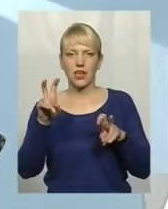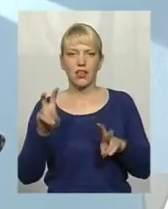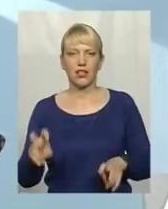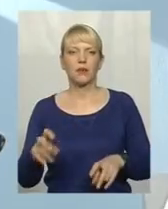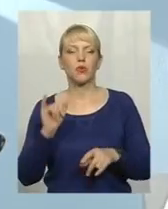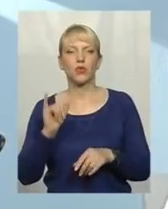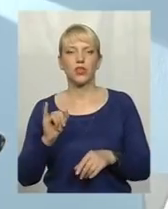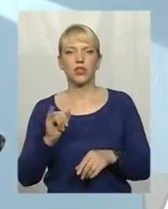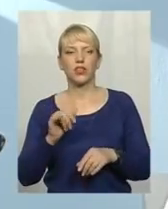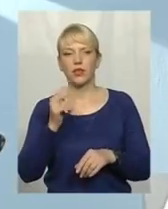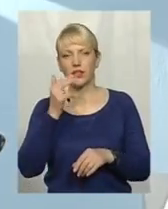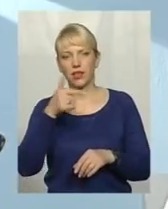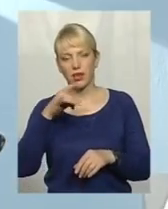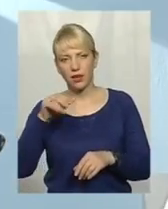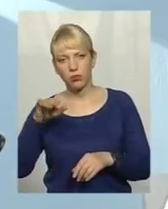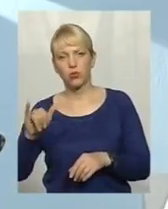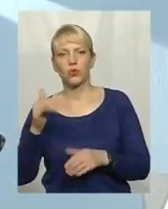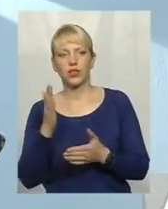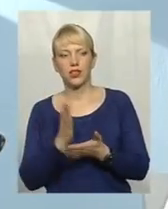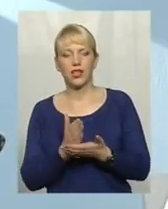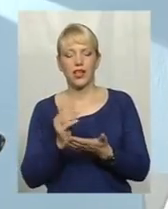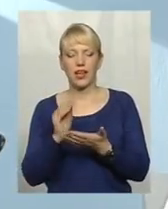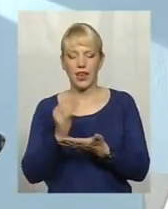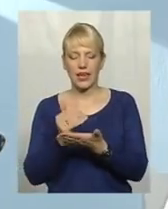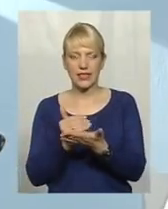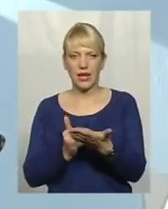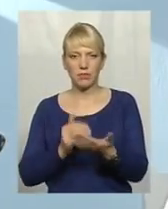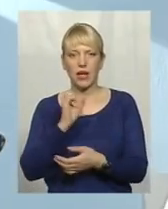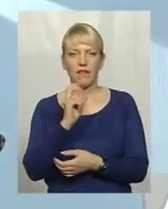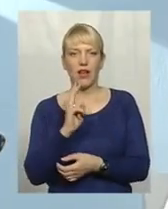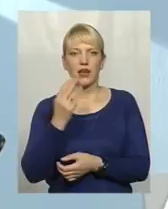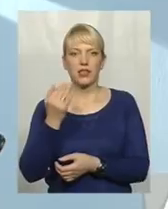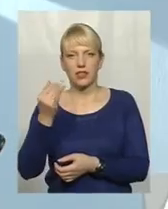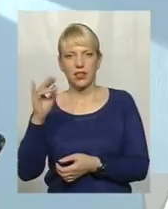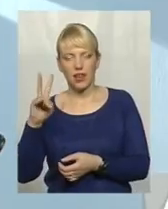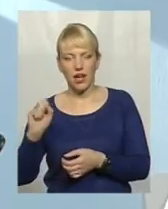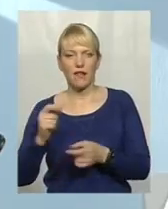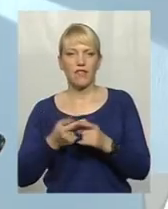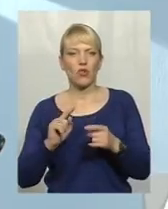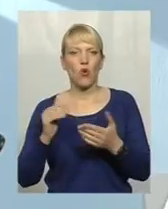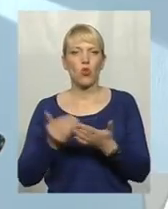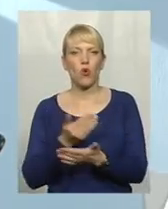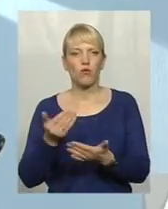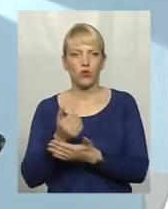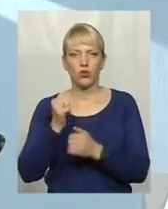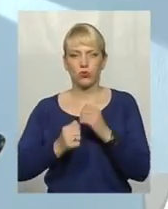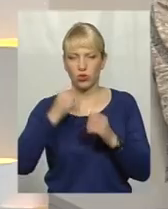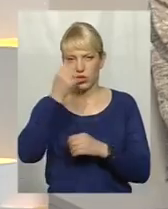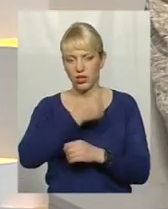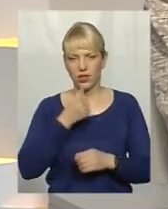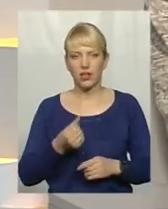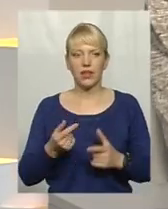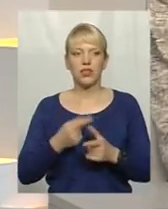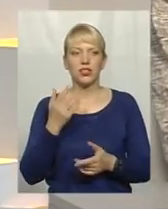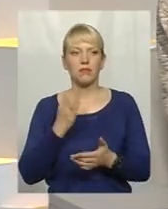є рецепт вакцини, кожного року він обновлений. Скажіть, будь ласка, чи